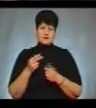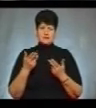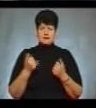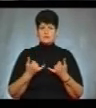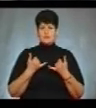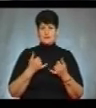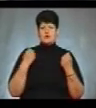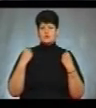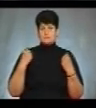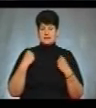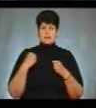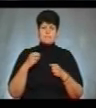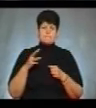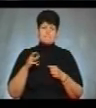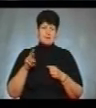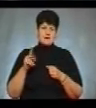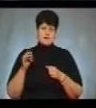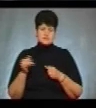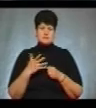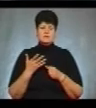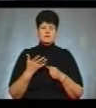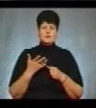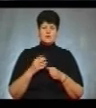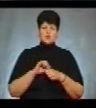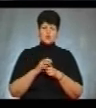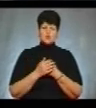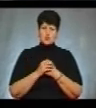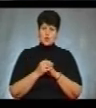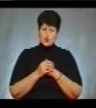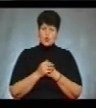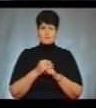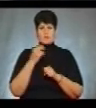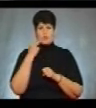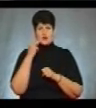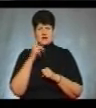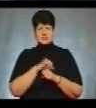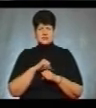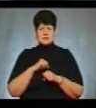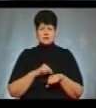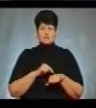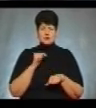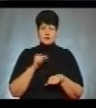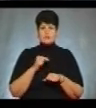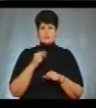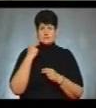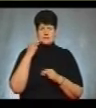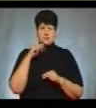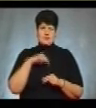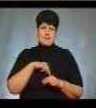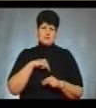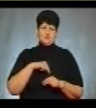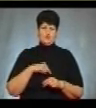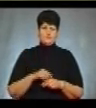розминки м'язів, суглобів, для покращення самопочуття, для підвищення та покращення настрою.